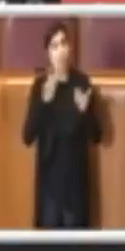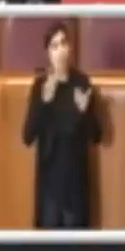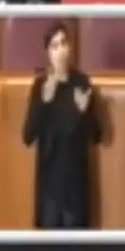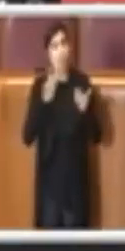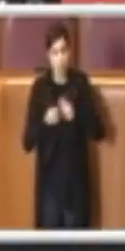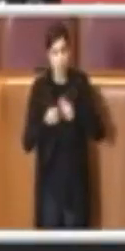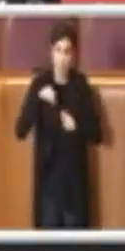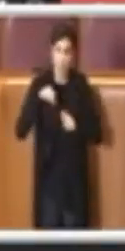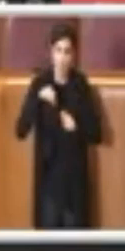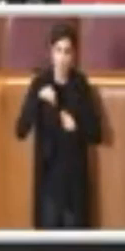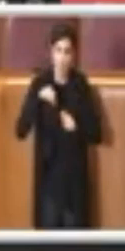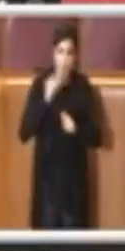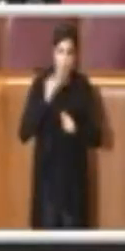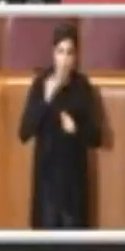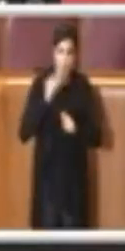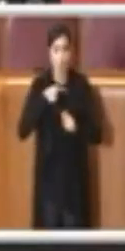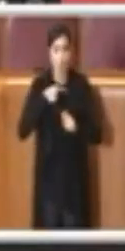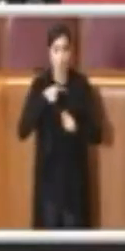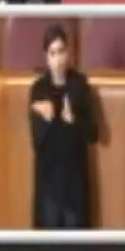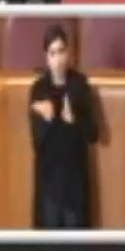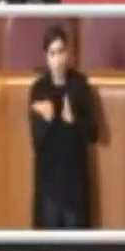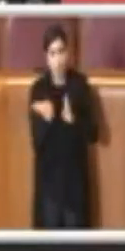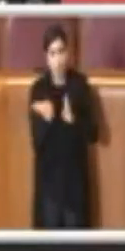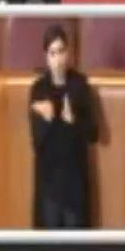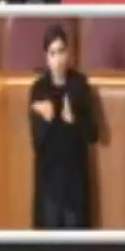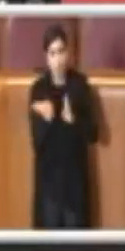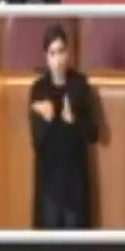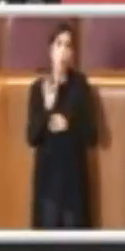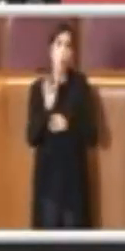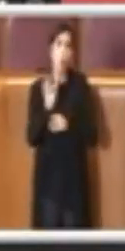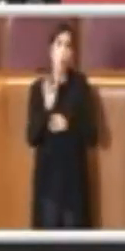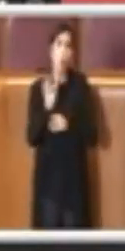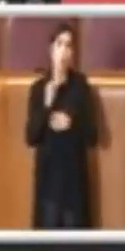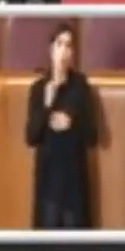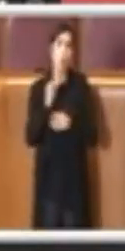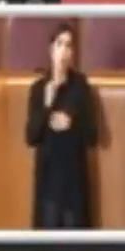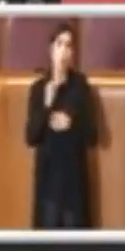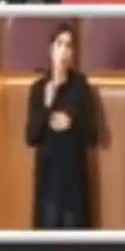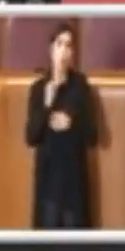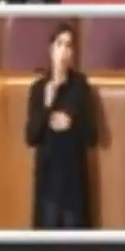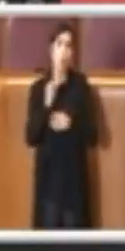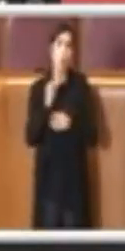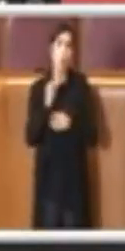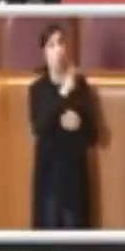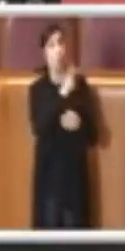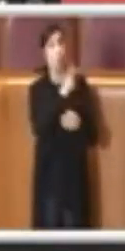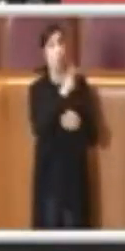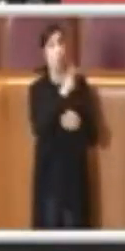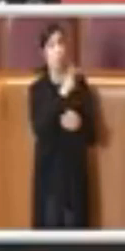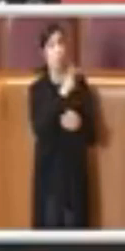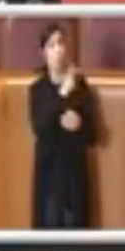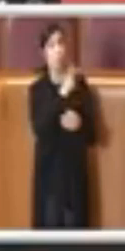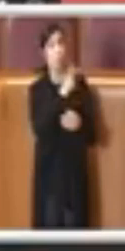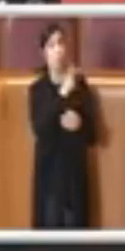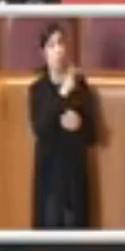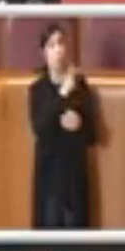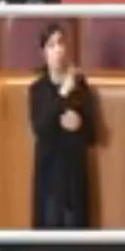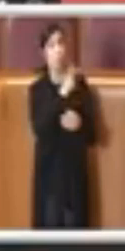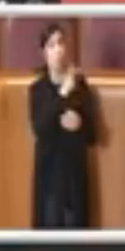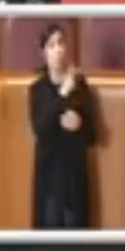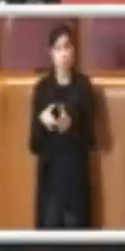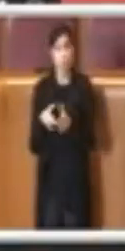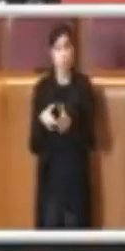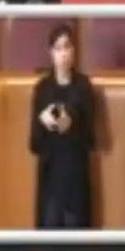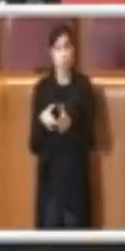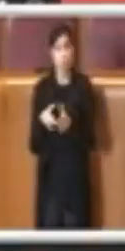assicurarci che appunto da provvedimenti vengano raggiunte tutte le categorie, perché